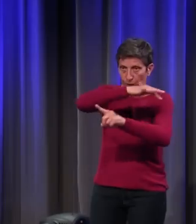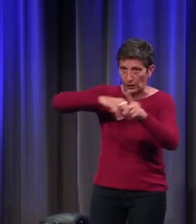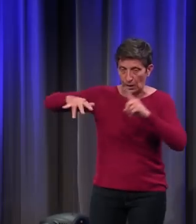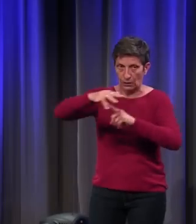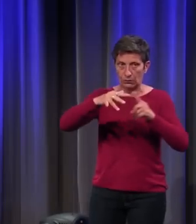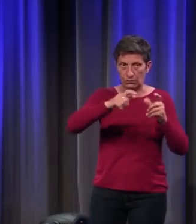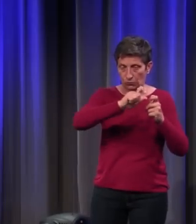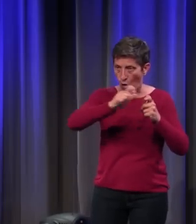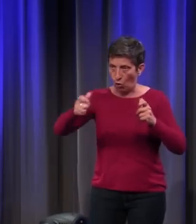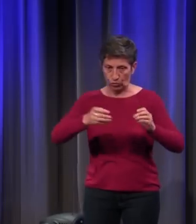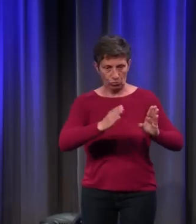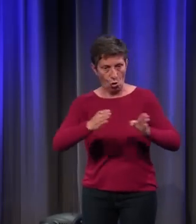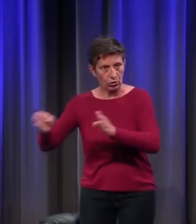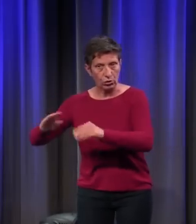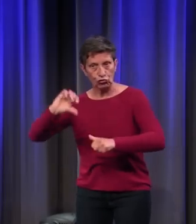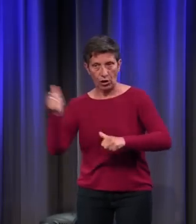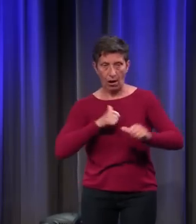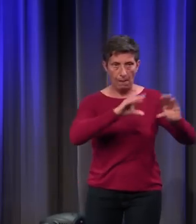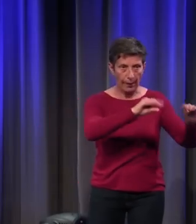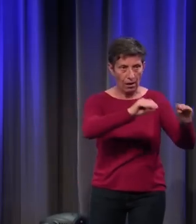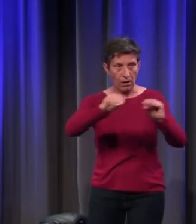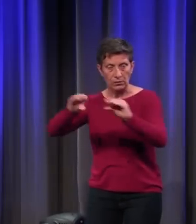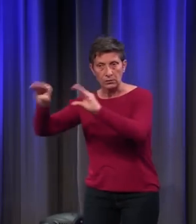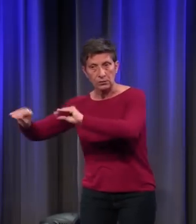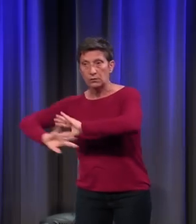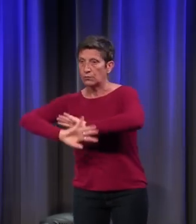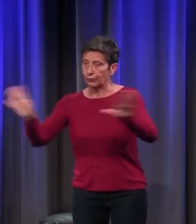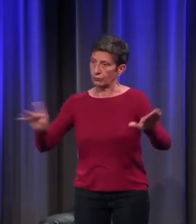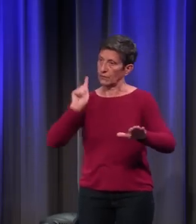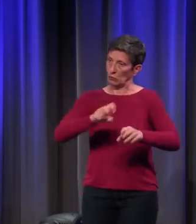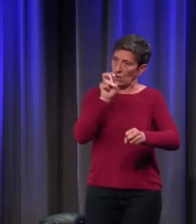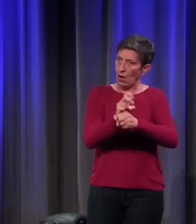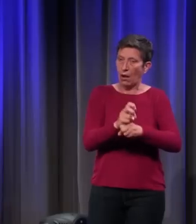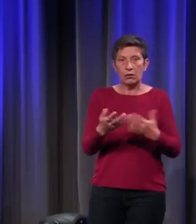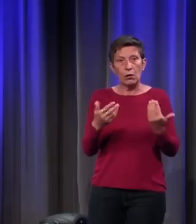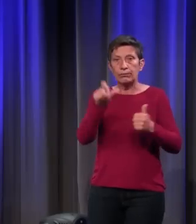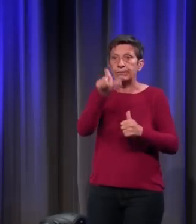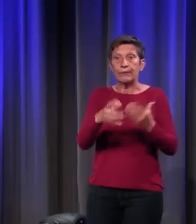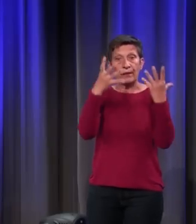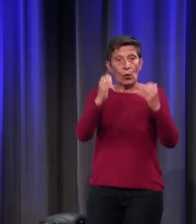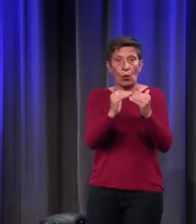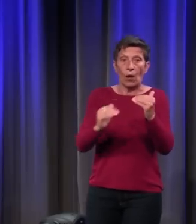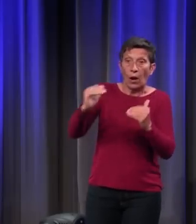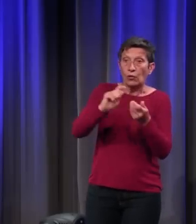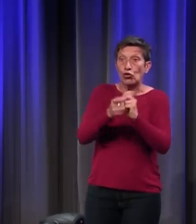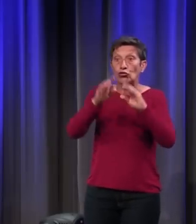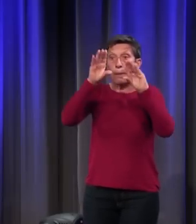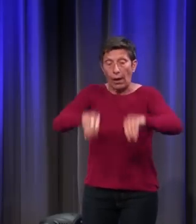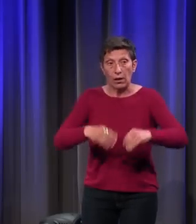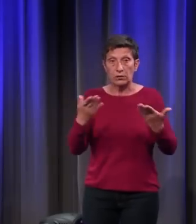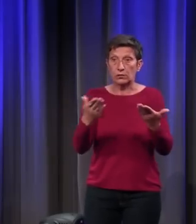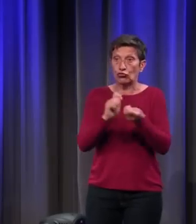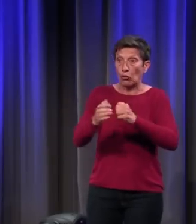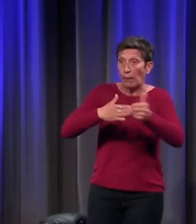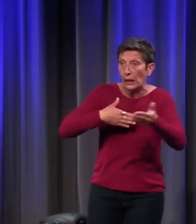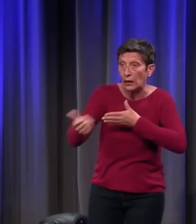Chacun doit rester à sa place et vouloir changer de place, changer d'état, changer de